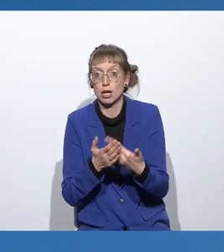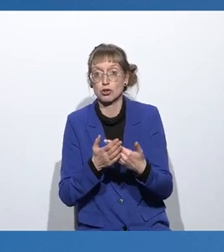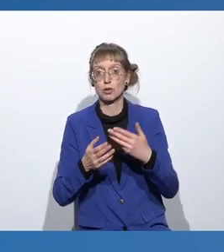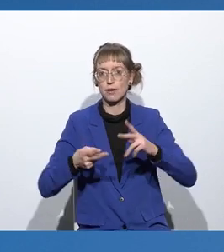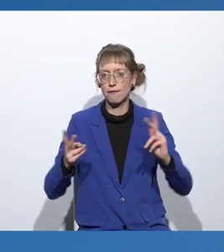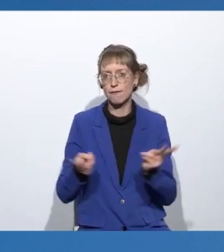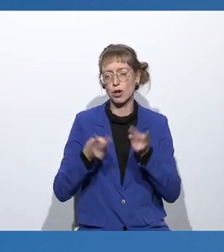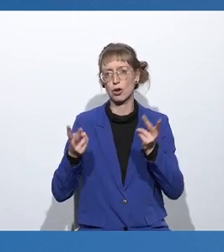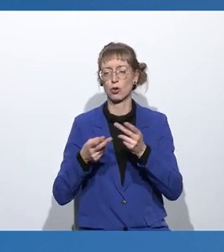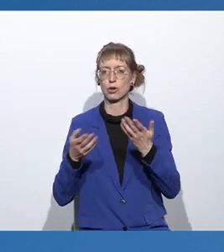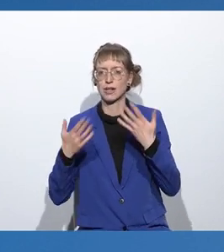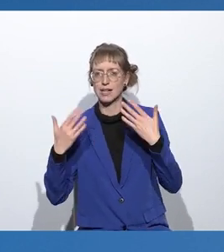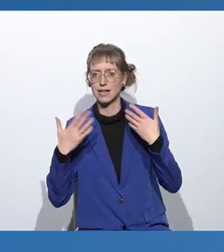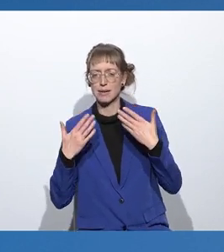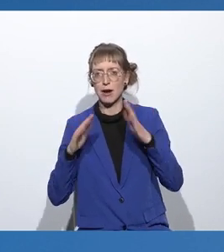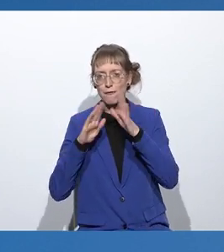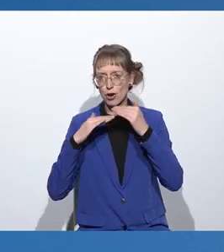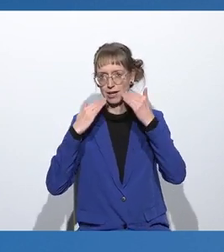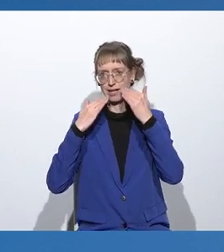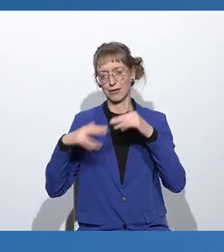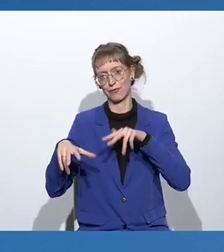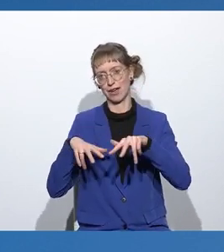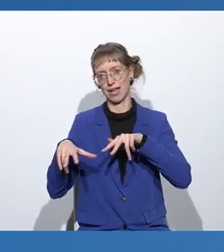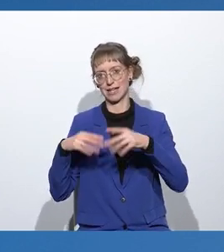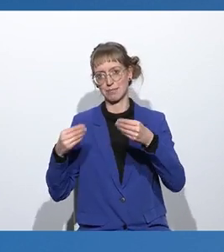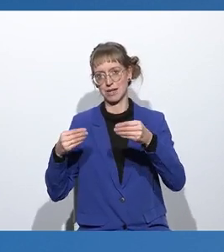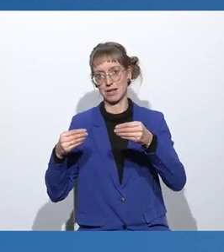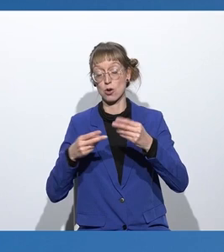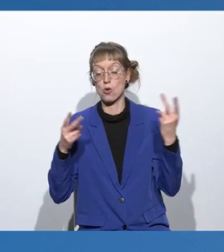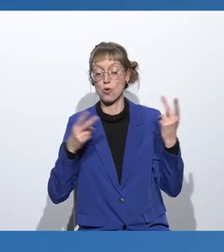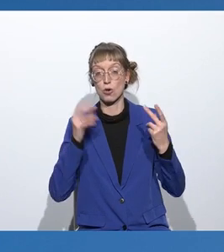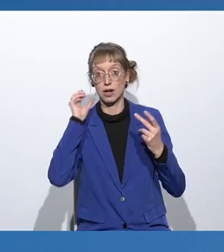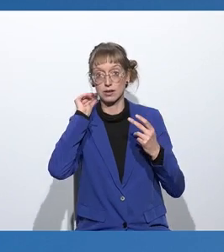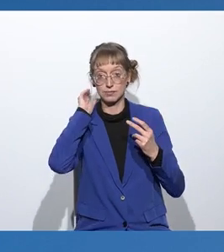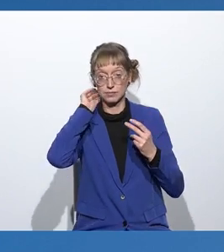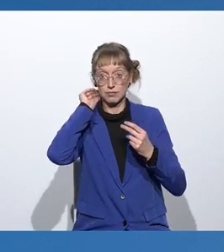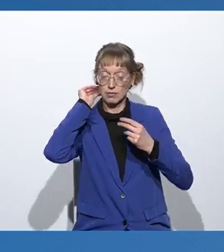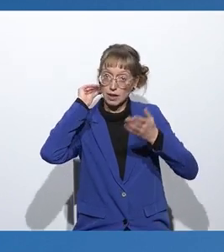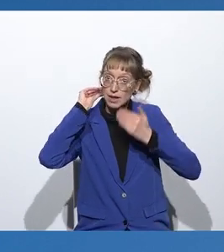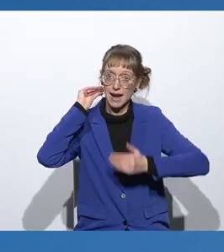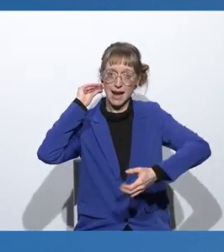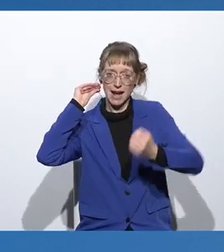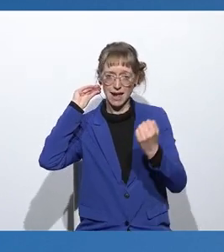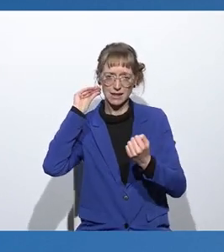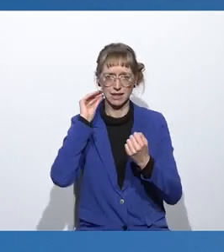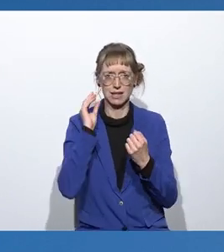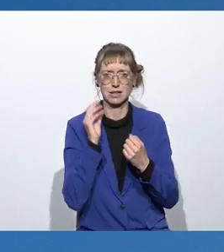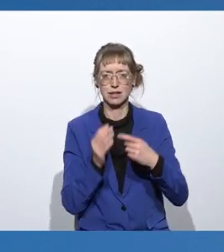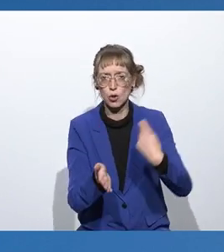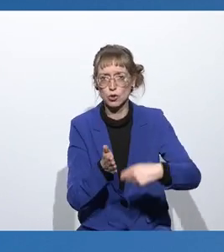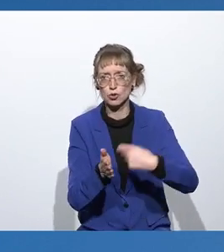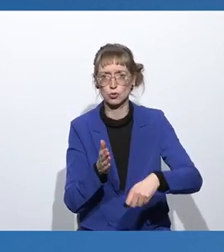Förderung klimafreundlicher Verkehrsmittel oder zum besseren Verständnis von nachhaltigem Konsum beitragen.